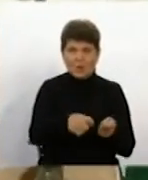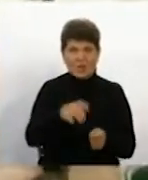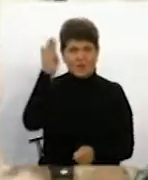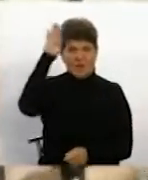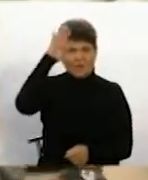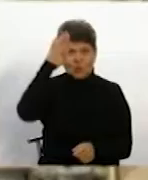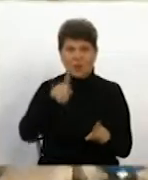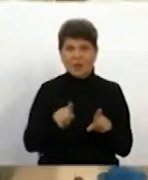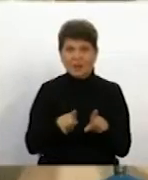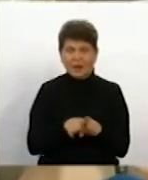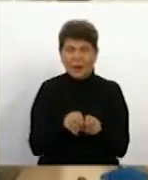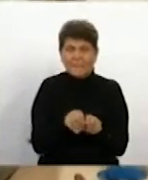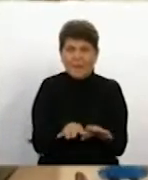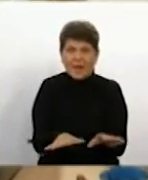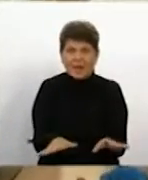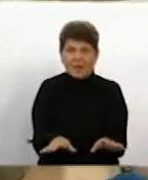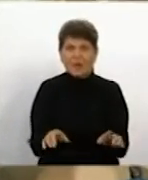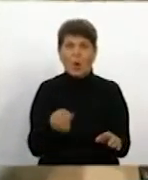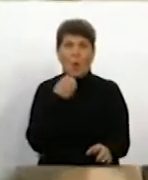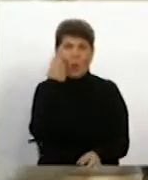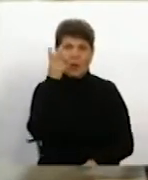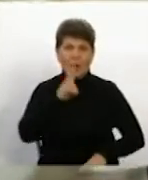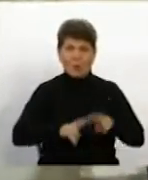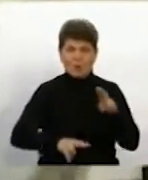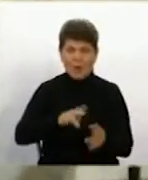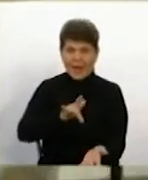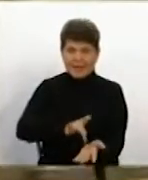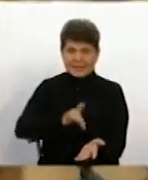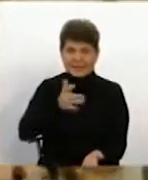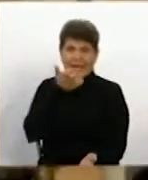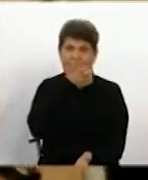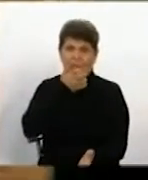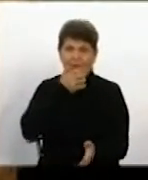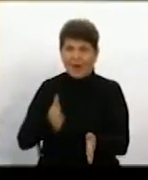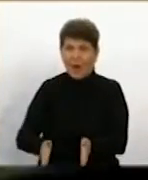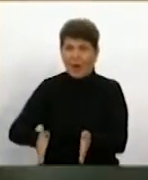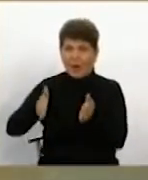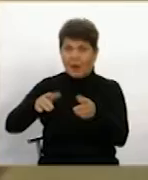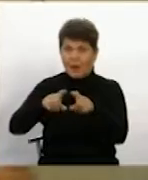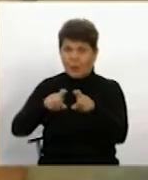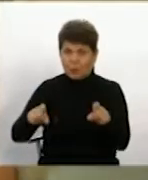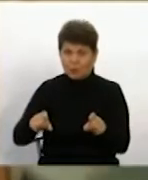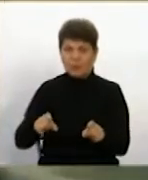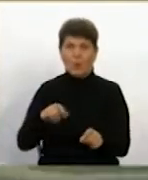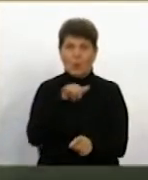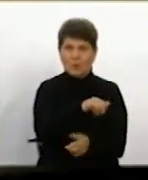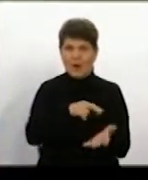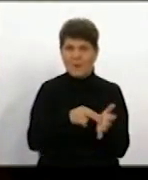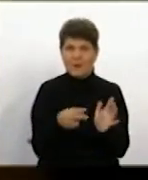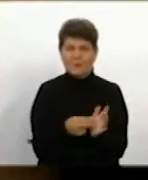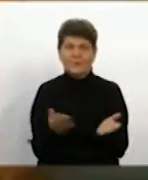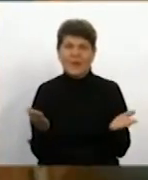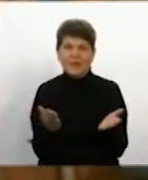в такій мережі, тому що коли будується центральний тепловий пункт, і в ньому передбачено, які